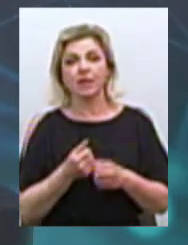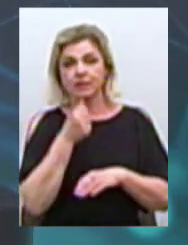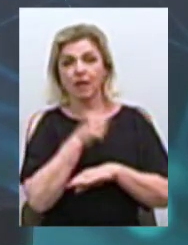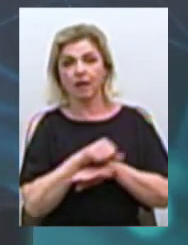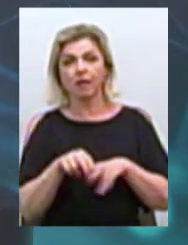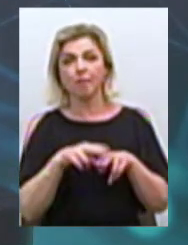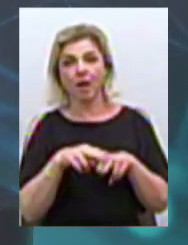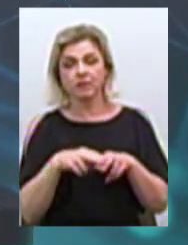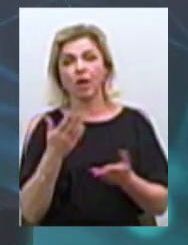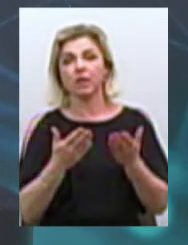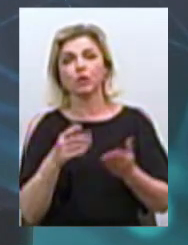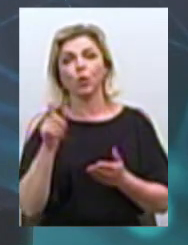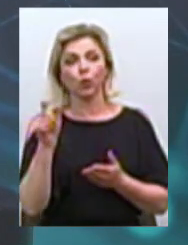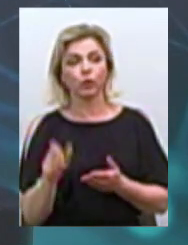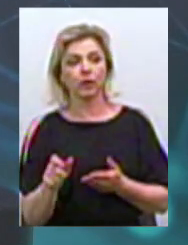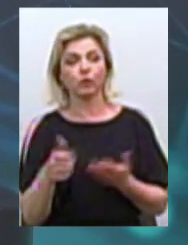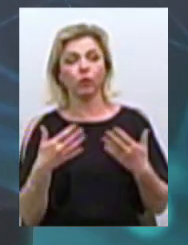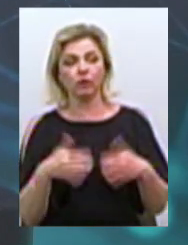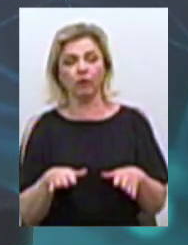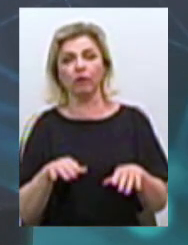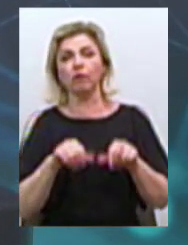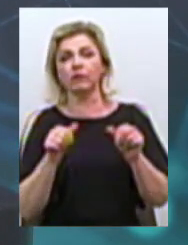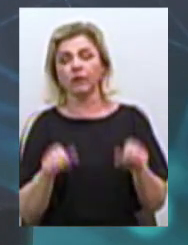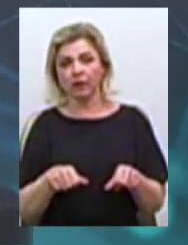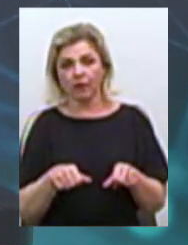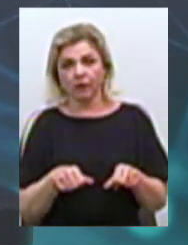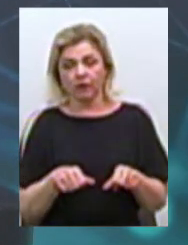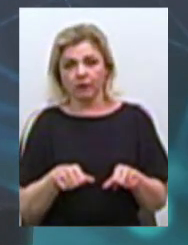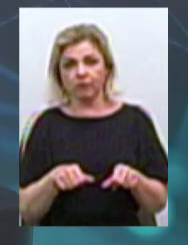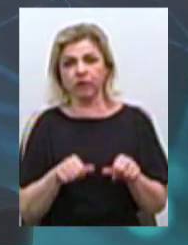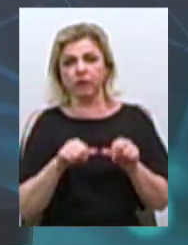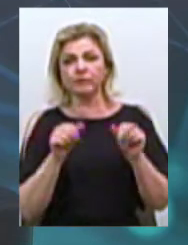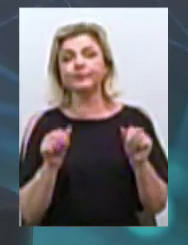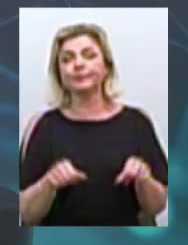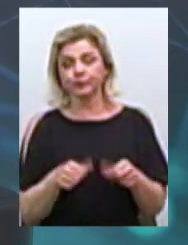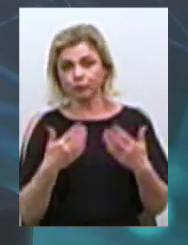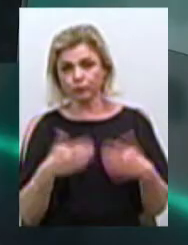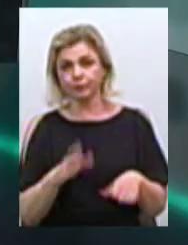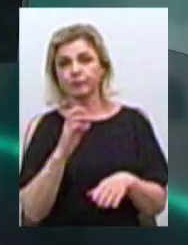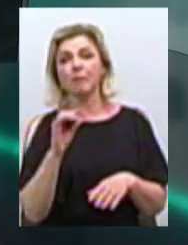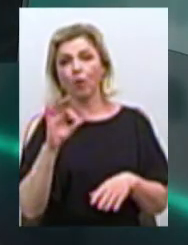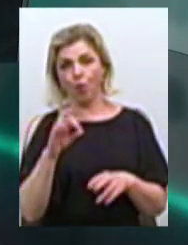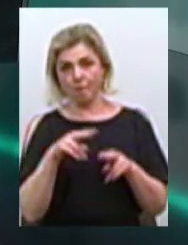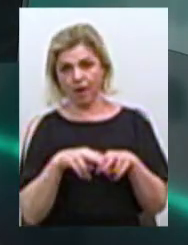паспорт, якщо людина вже оформлює біометричний закордонний паспорт?